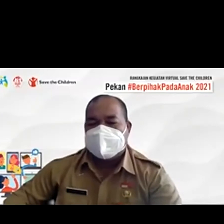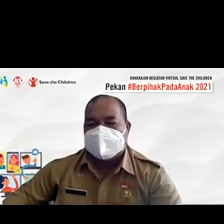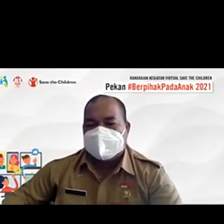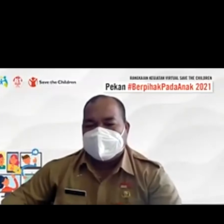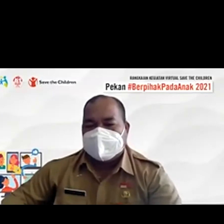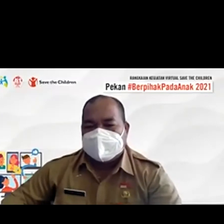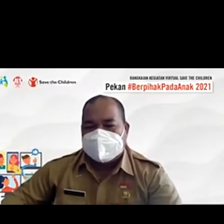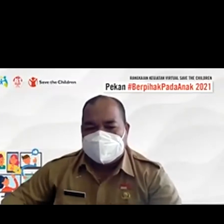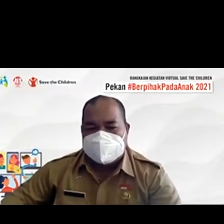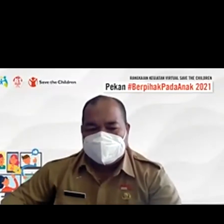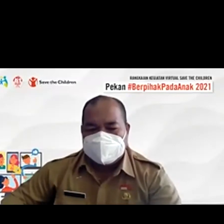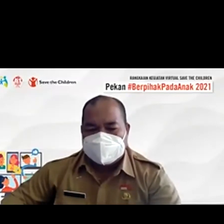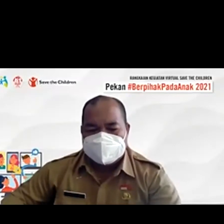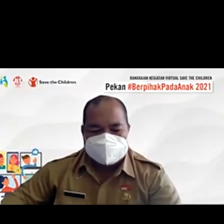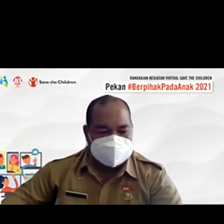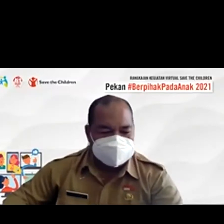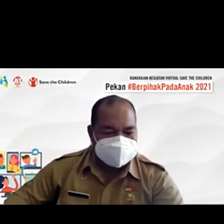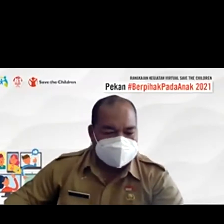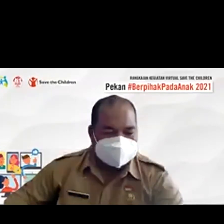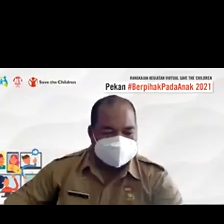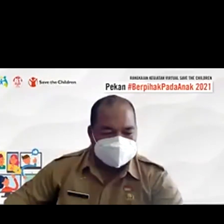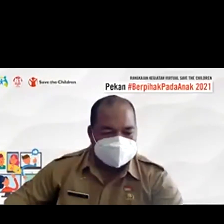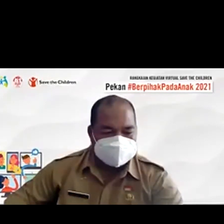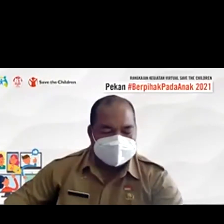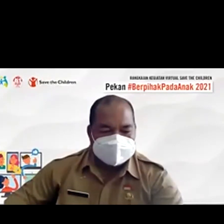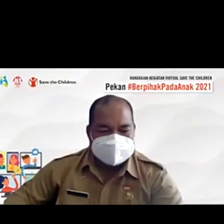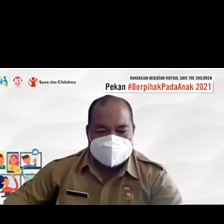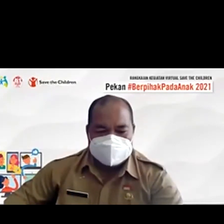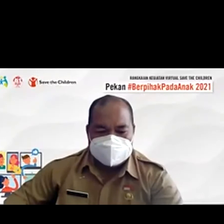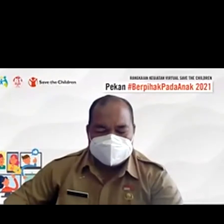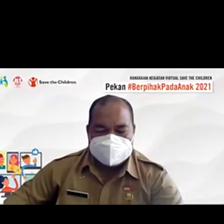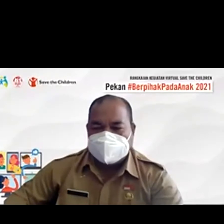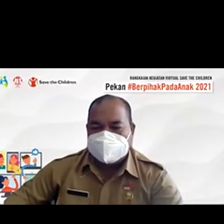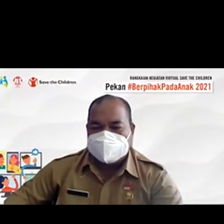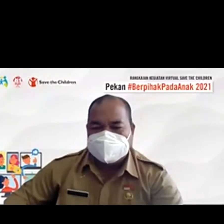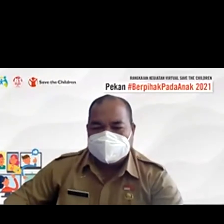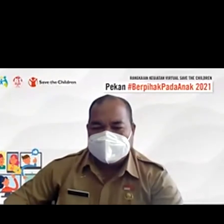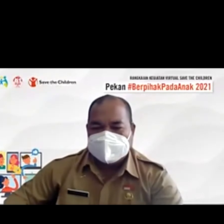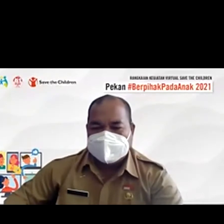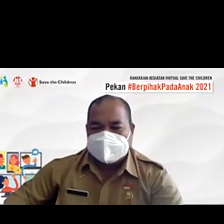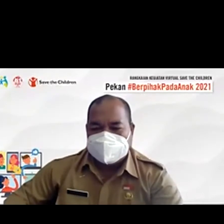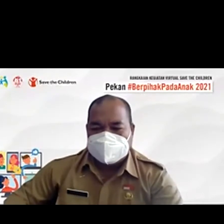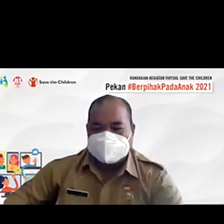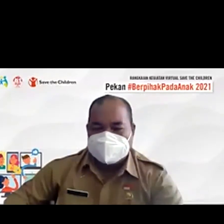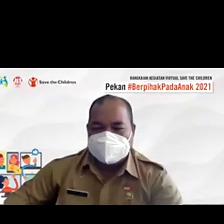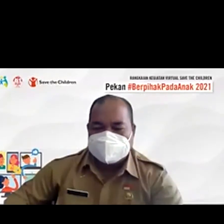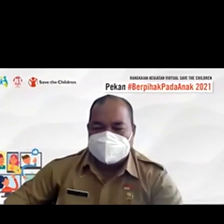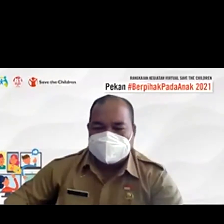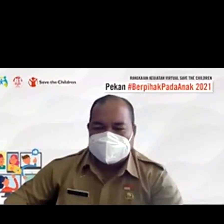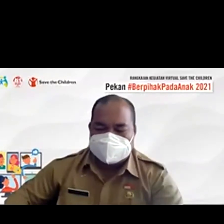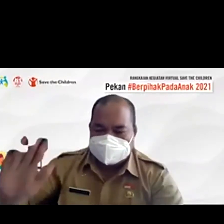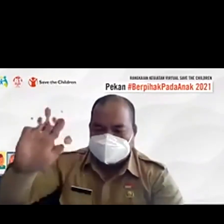Assalamualaikum Rahmatullahi Wabarakatuh nama budaya salam